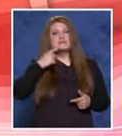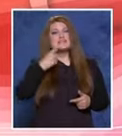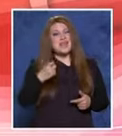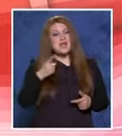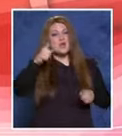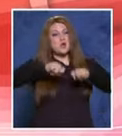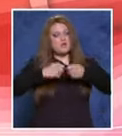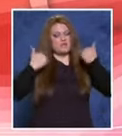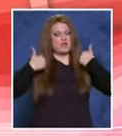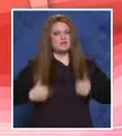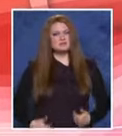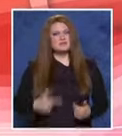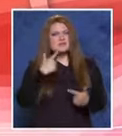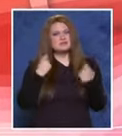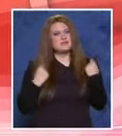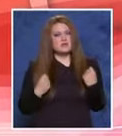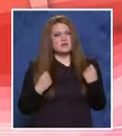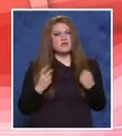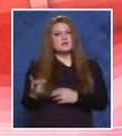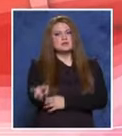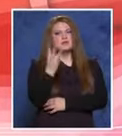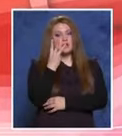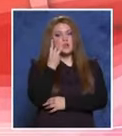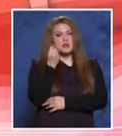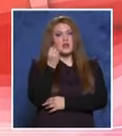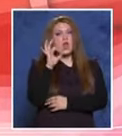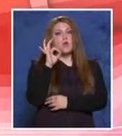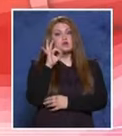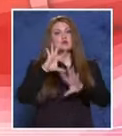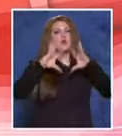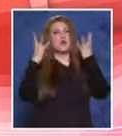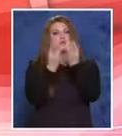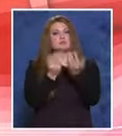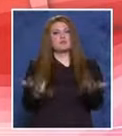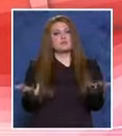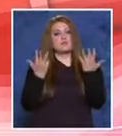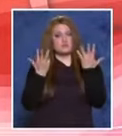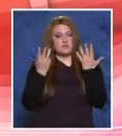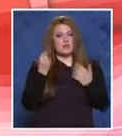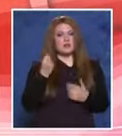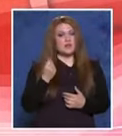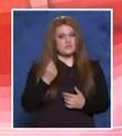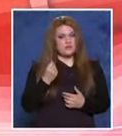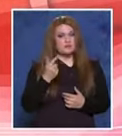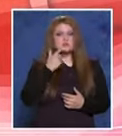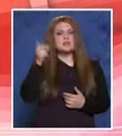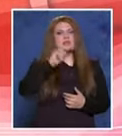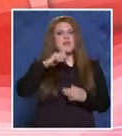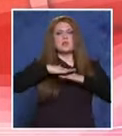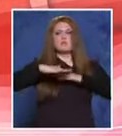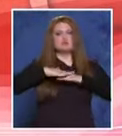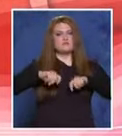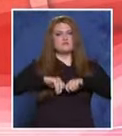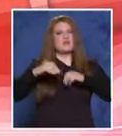увреждането на неговото здраве по 3 000 лева обещетения или общо сумата от 9 000 лева обещетения за неимуществени